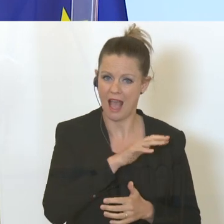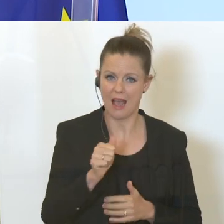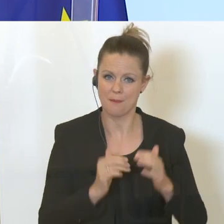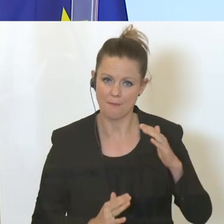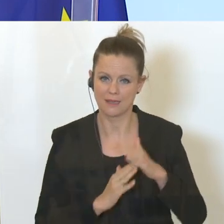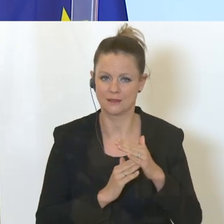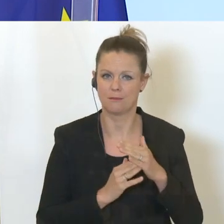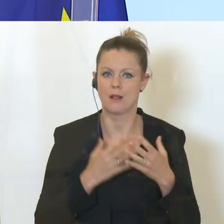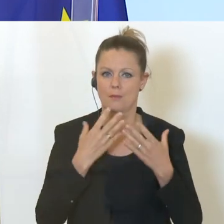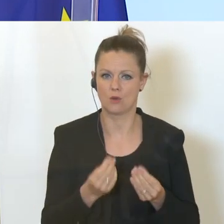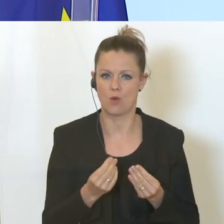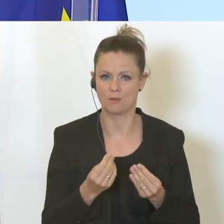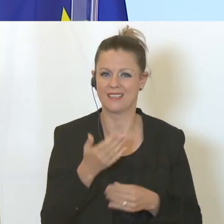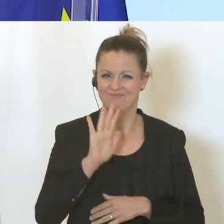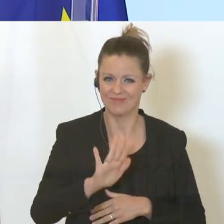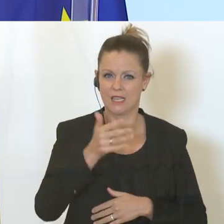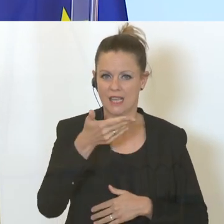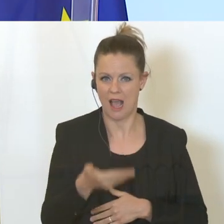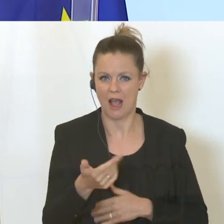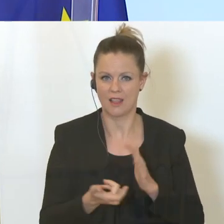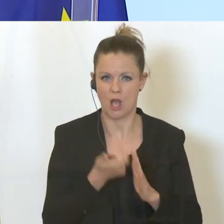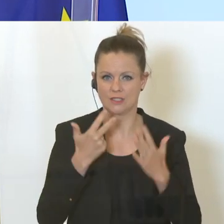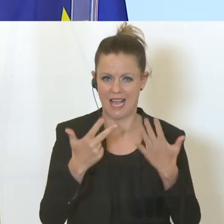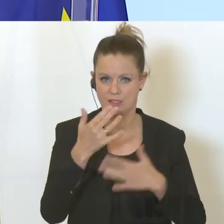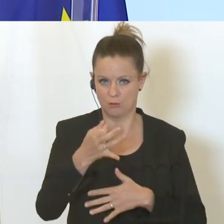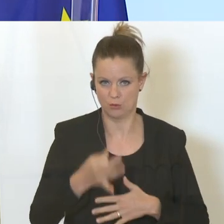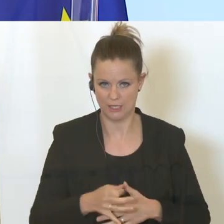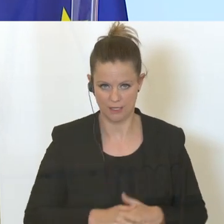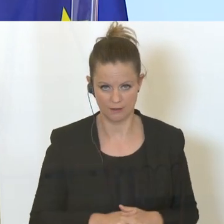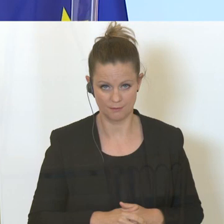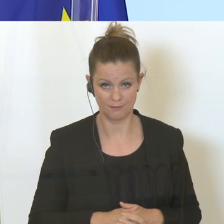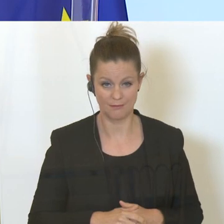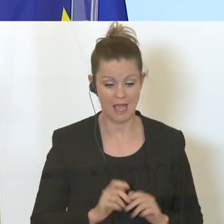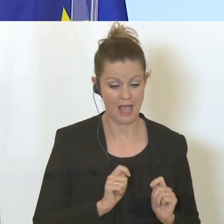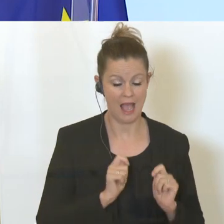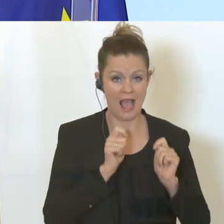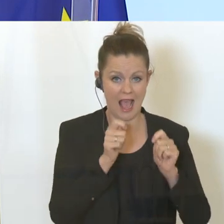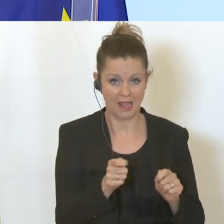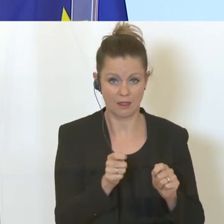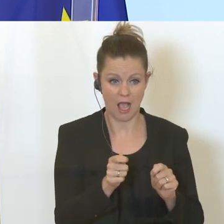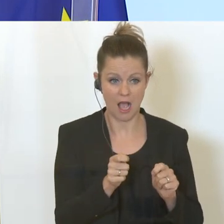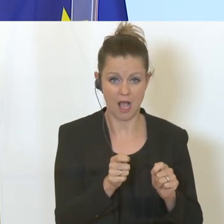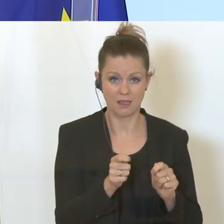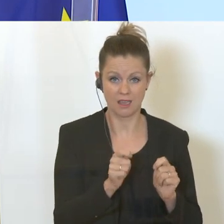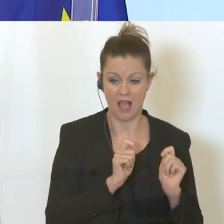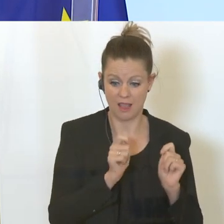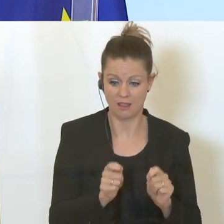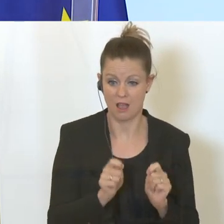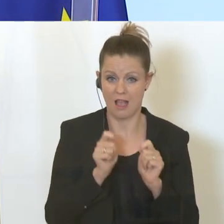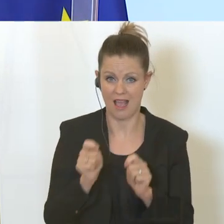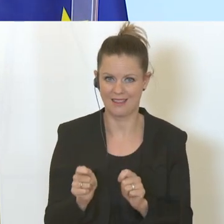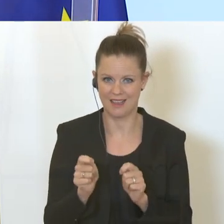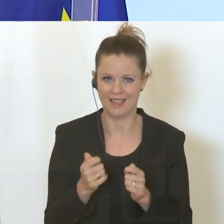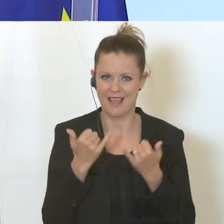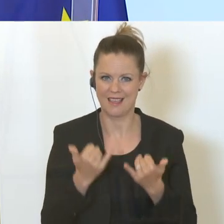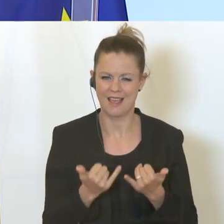seines Gehalts. Auch hier nehmen wir in dem Eingang der Anträge eine leichte Entspannung wahr und zu